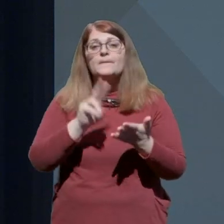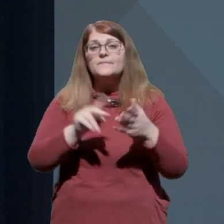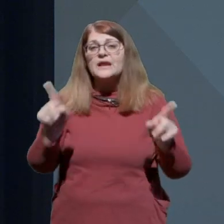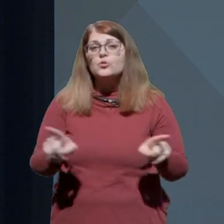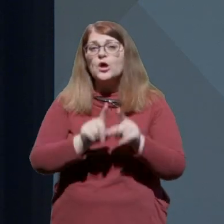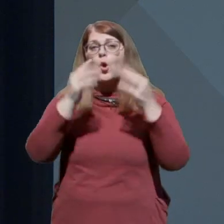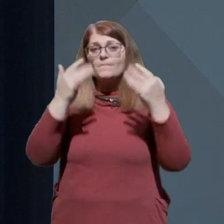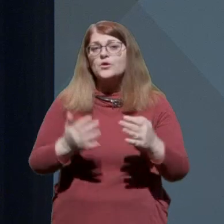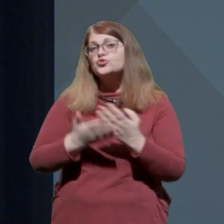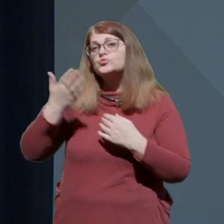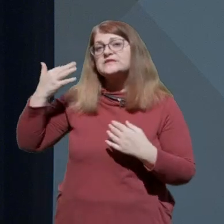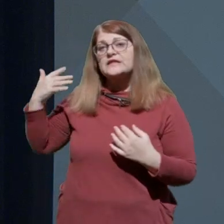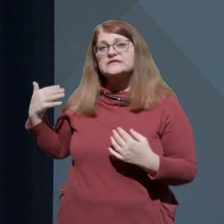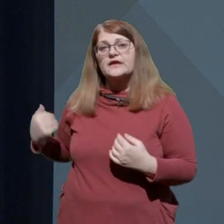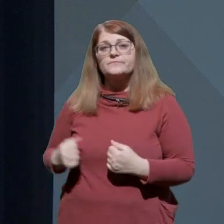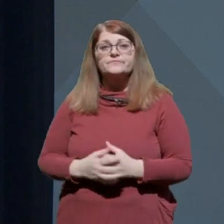računi za nazaj.